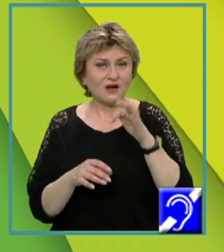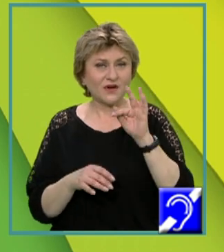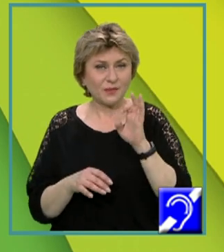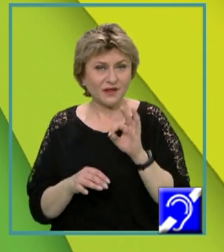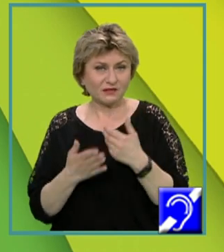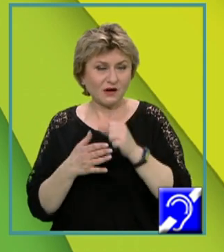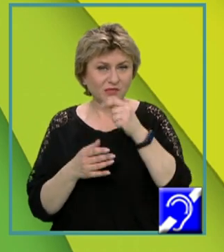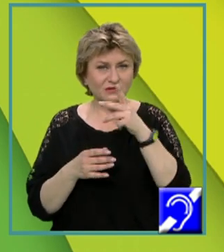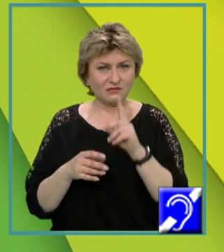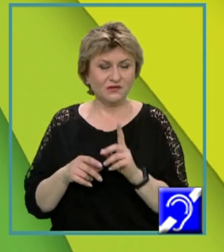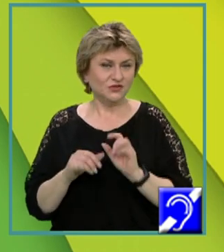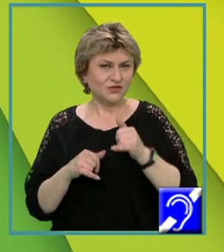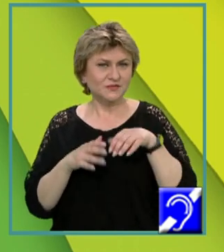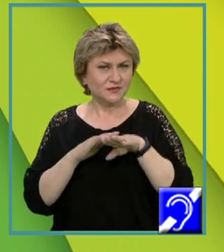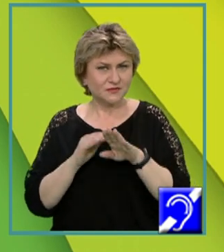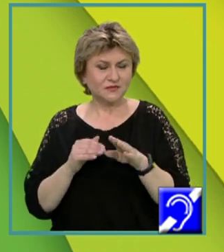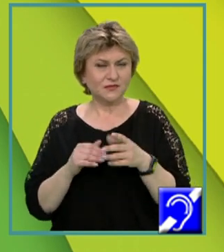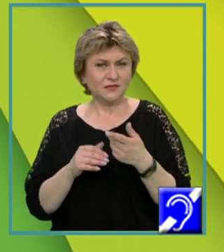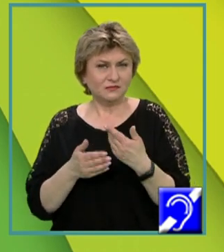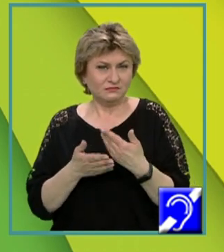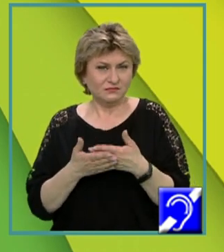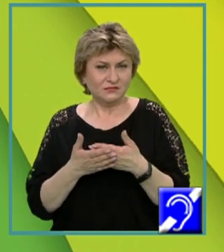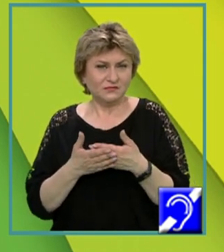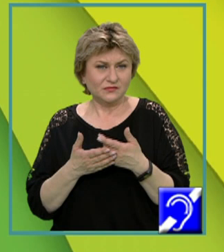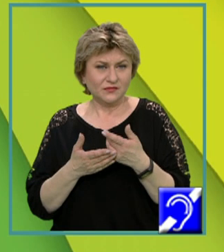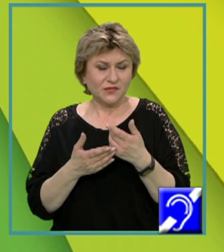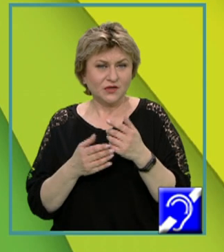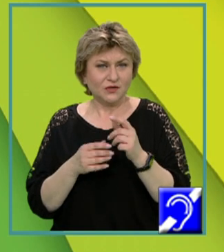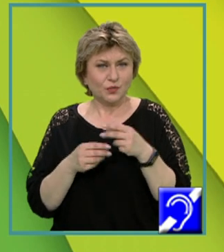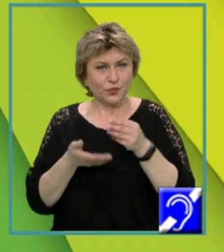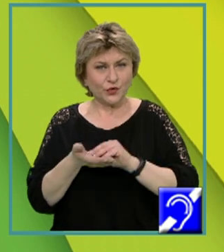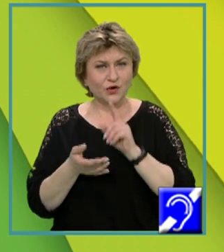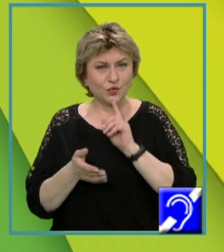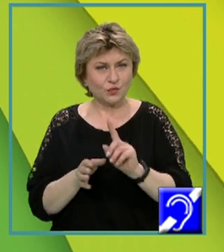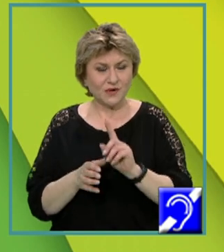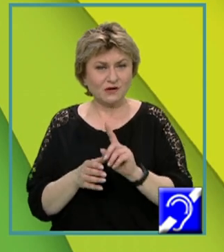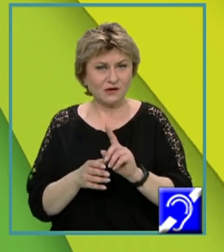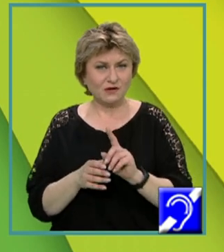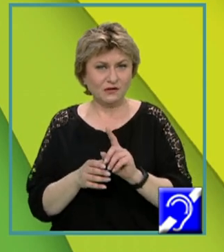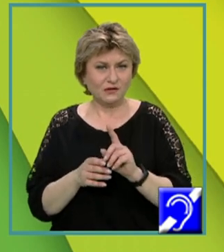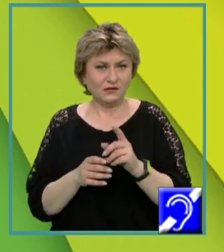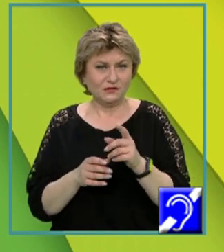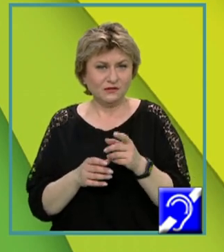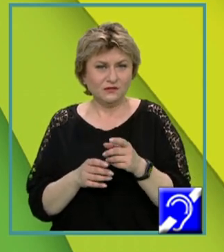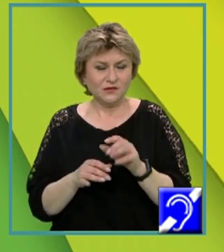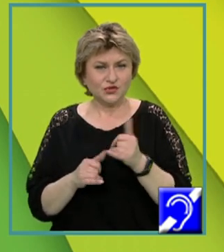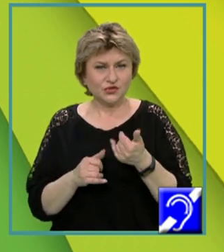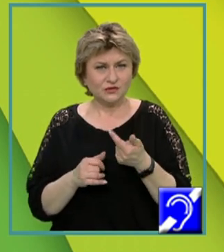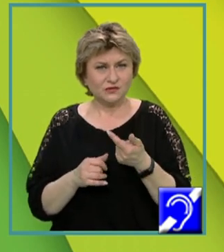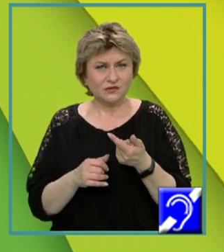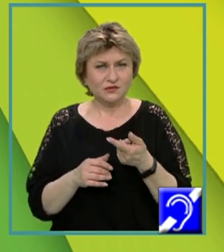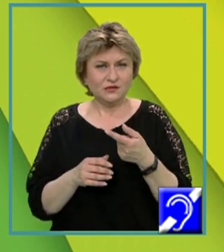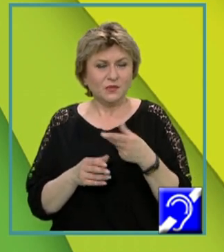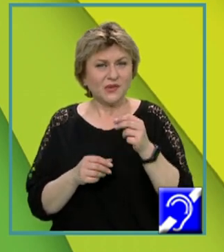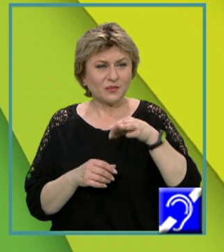transmite direct un rezultat de tip int, poartă numele număr underscore ordine și unicul